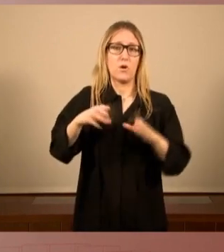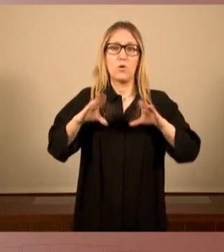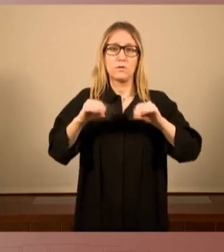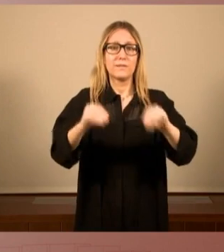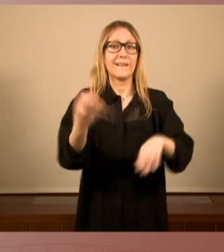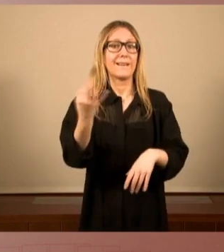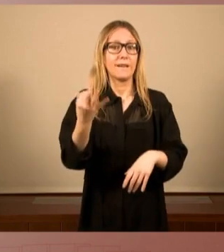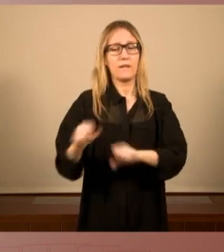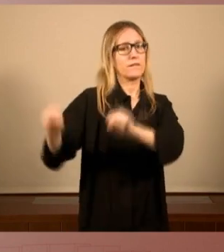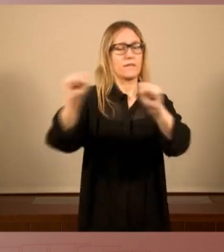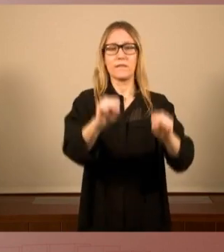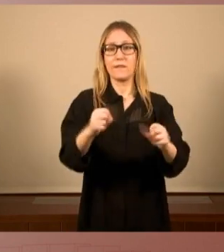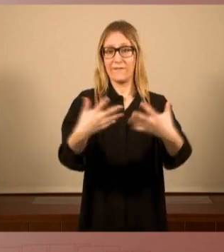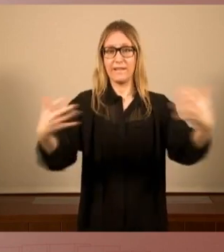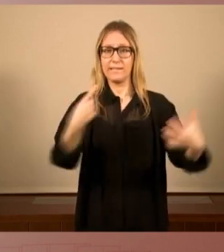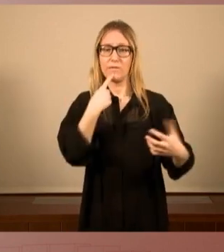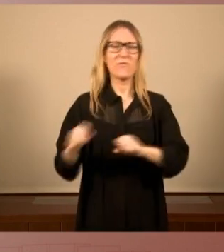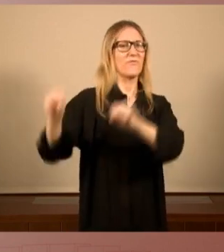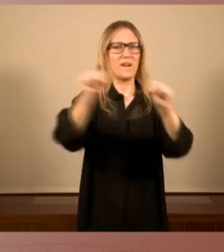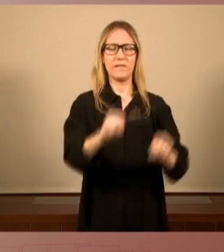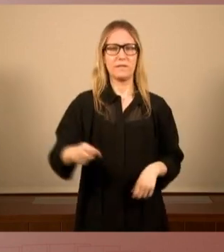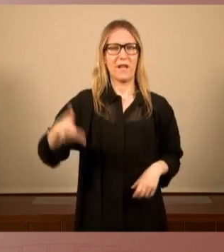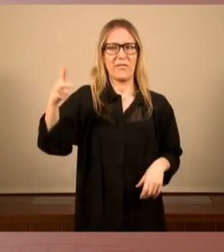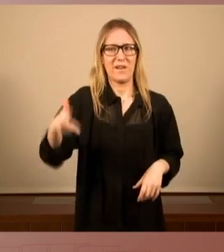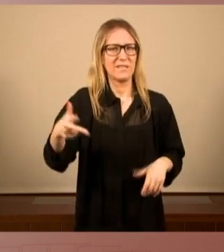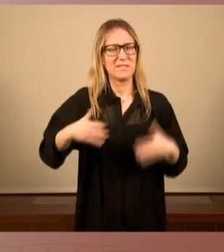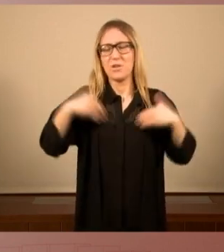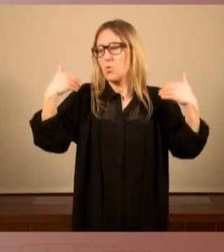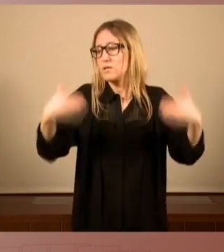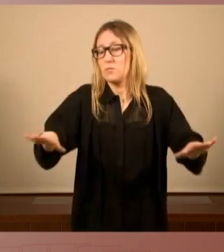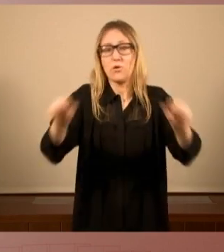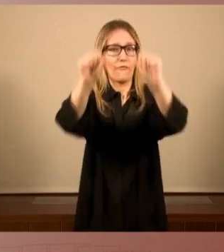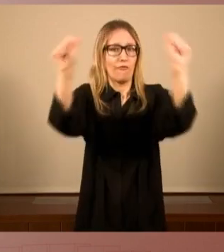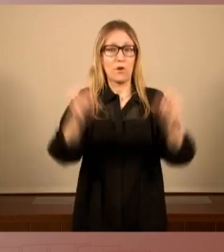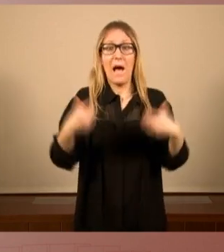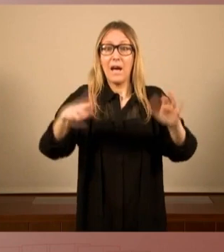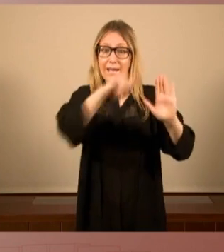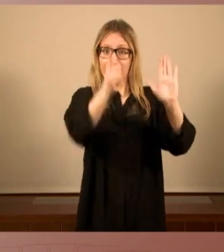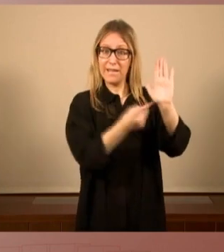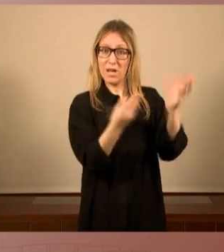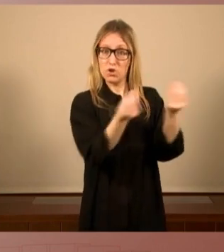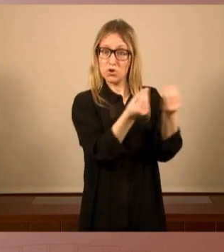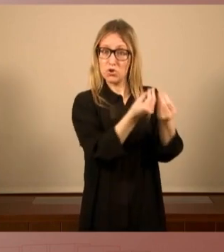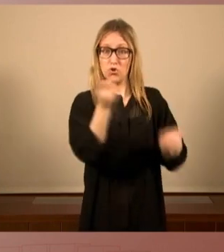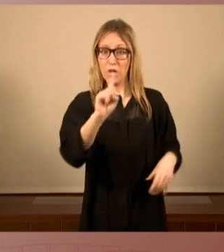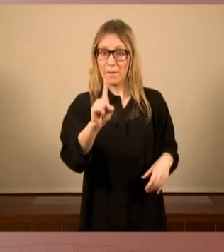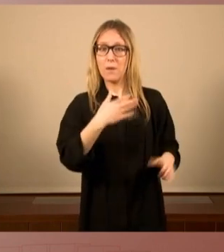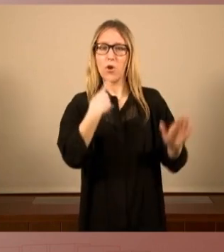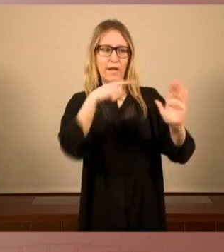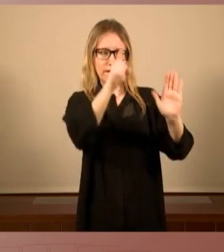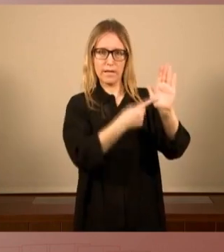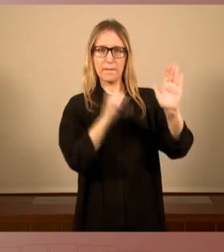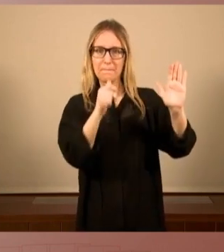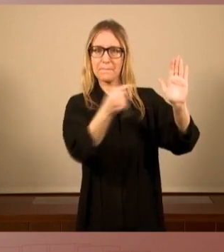defensar els drets sigui com sigui, encara que no hi càpiguen a les lleis perquè quan no hi caben són les lleis les que s'han de modificar